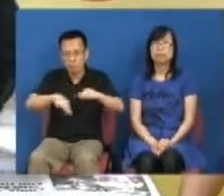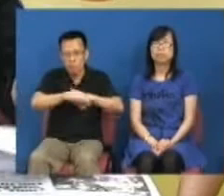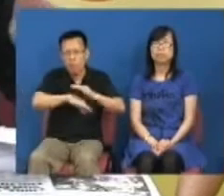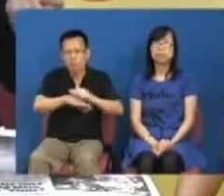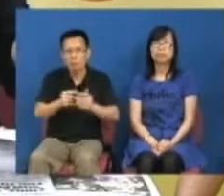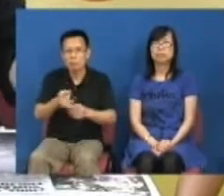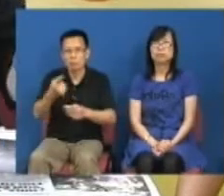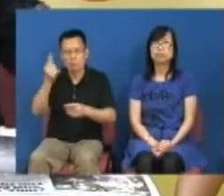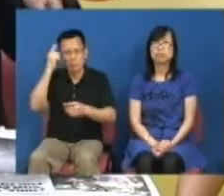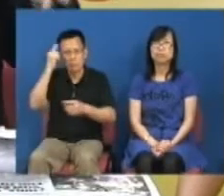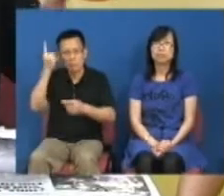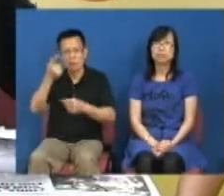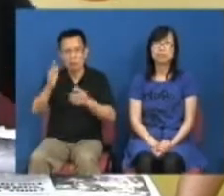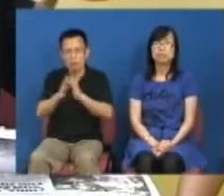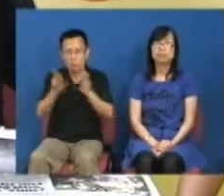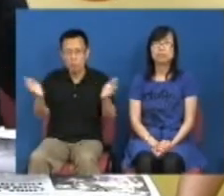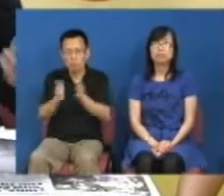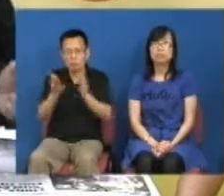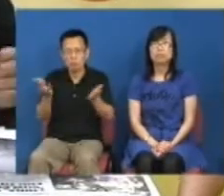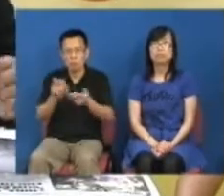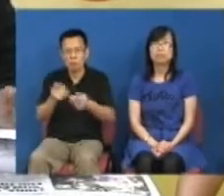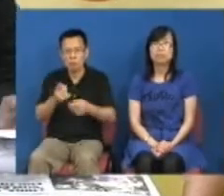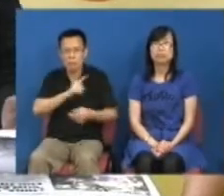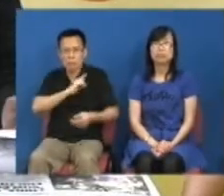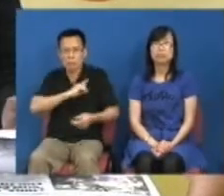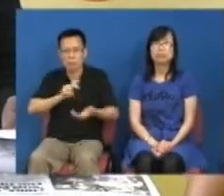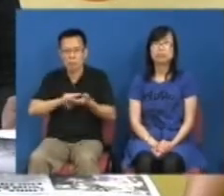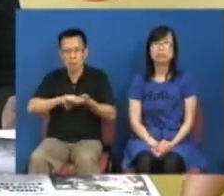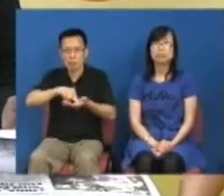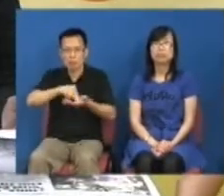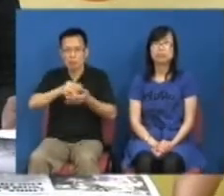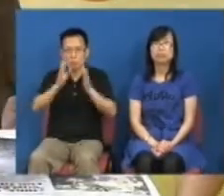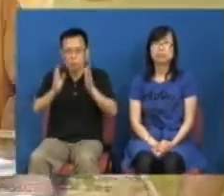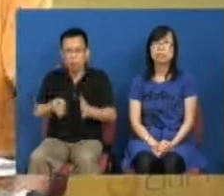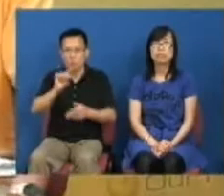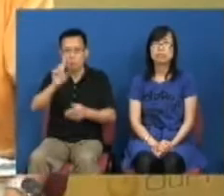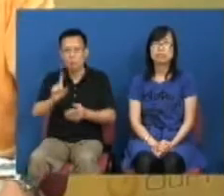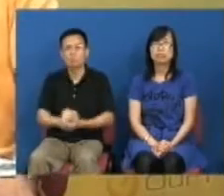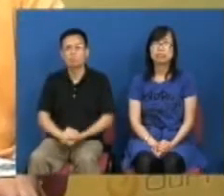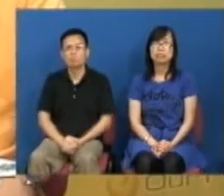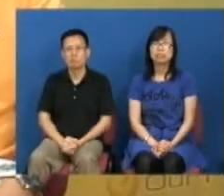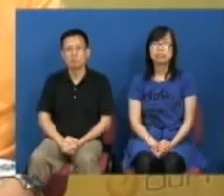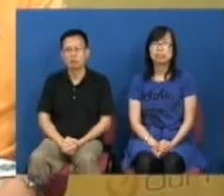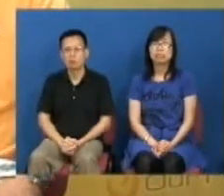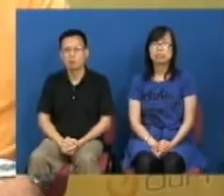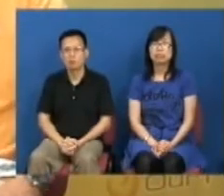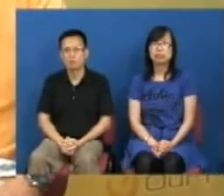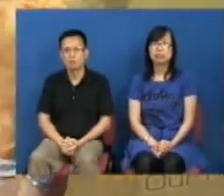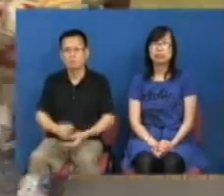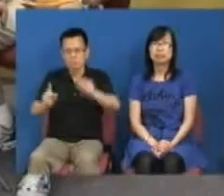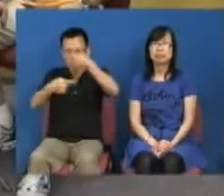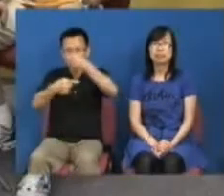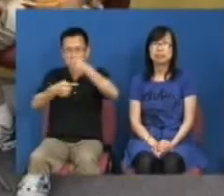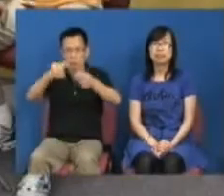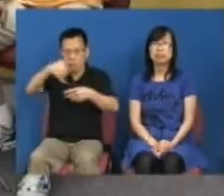才知道报章的立场是怎样的对同意好了七月后来